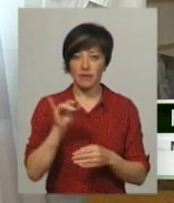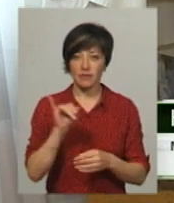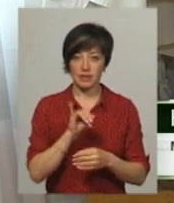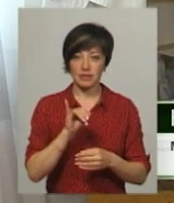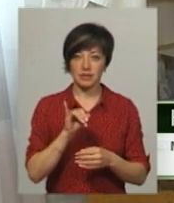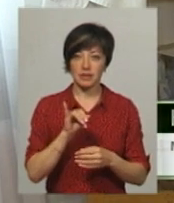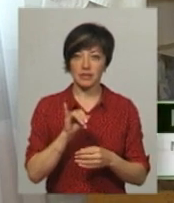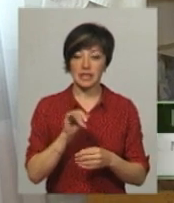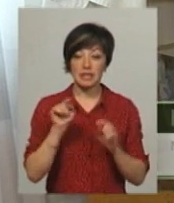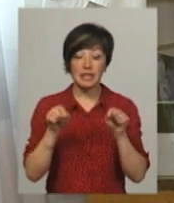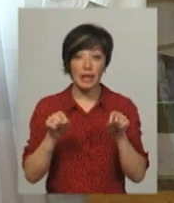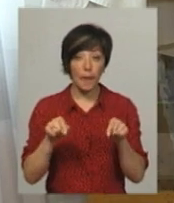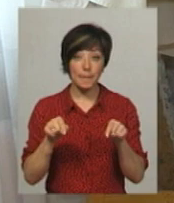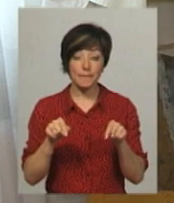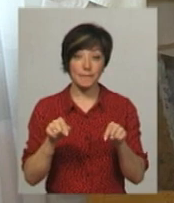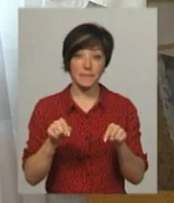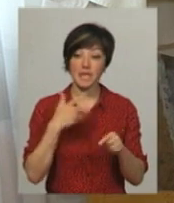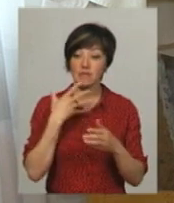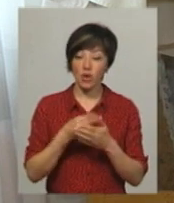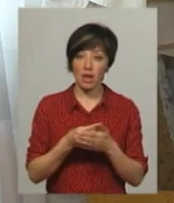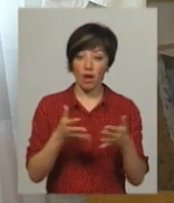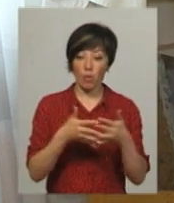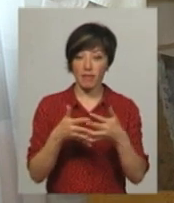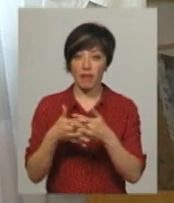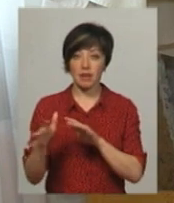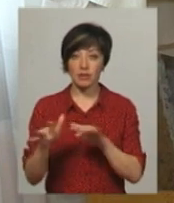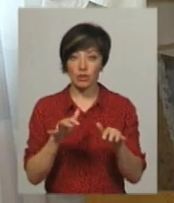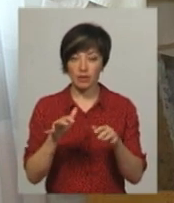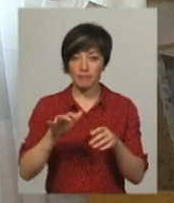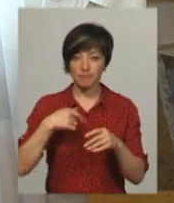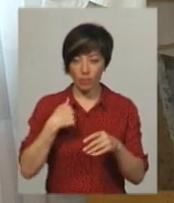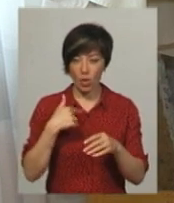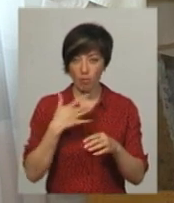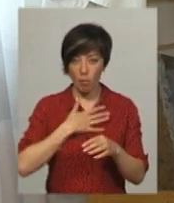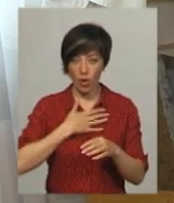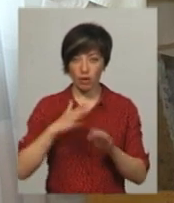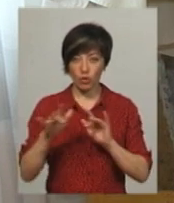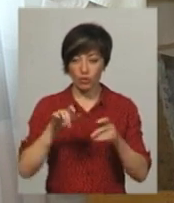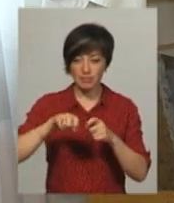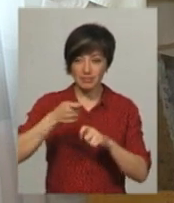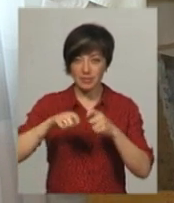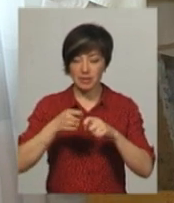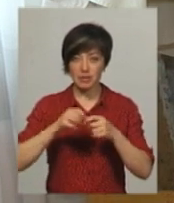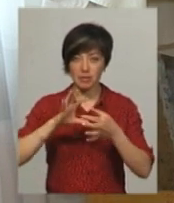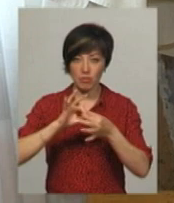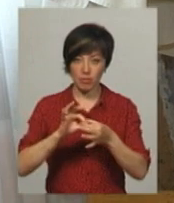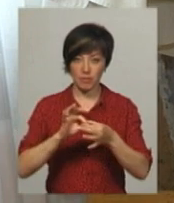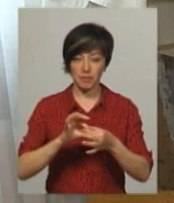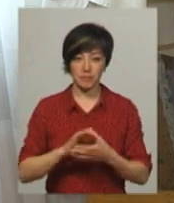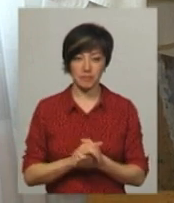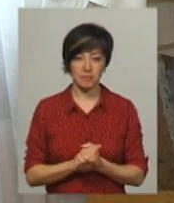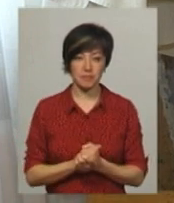там своя комбінація була рухів для того, щоб створити сам замок, замкнутий в замку.